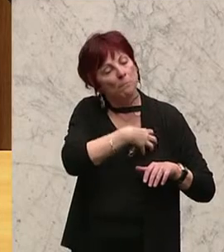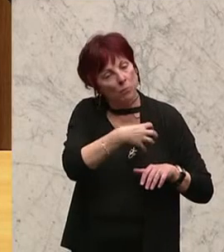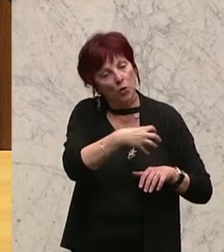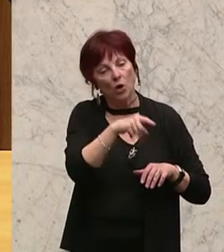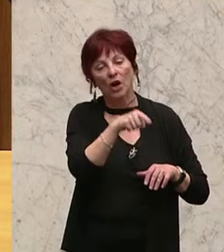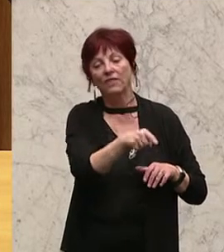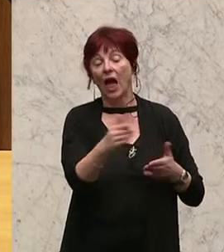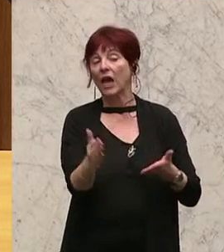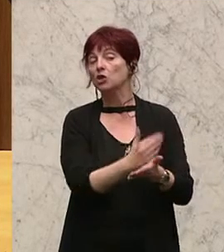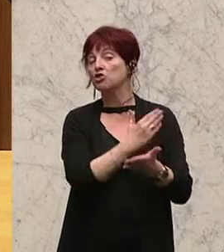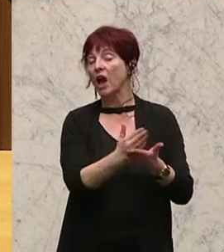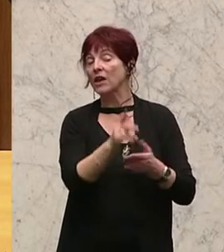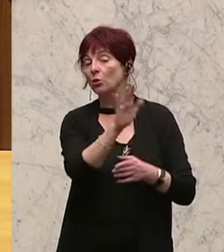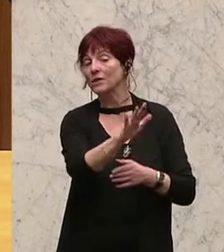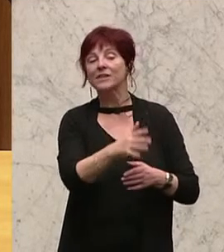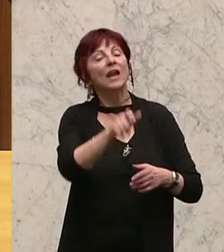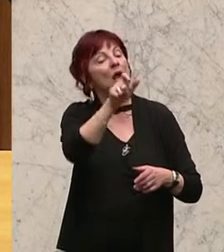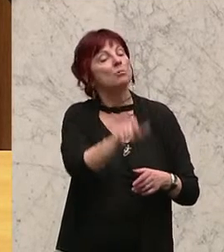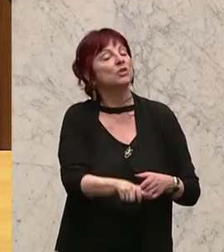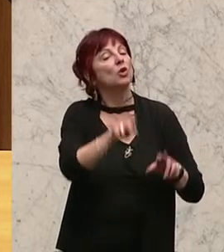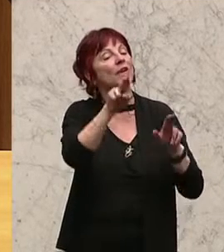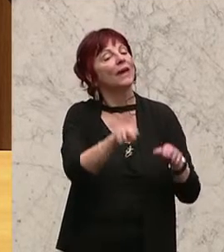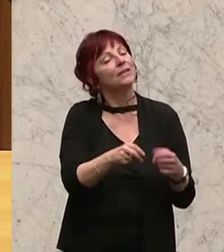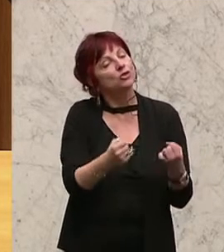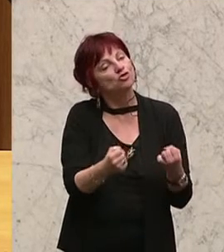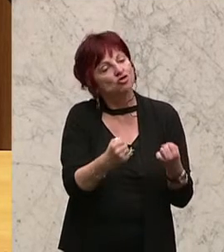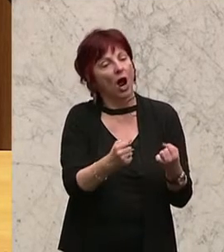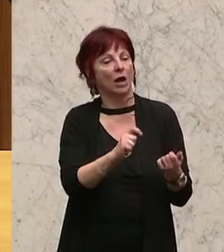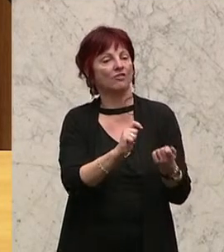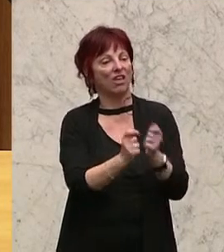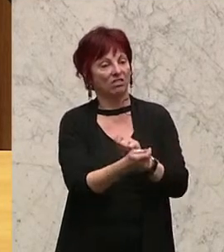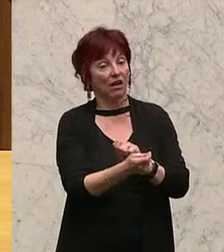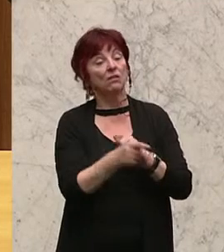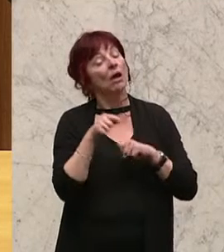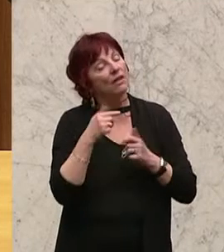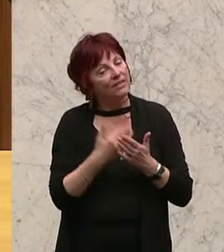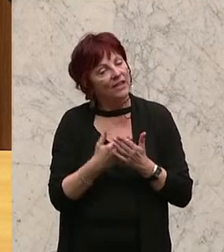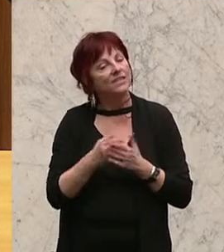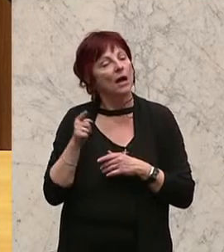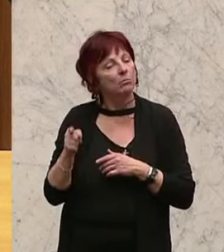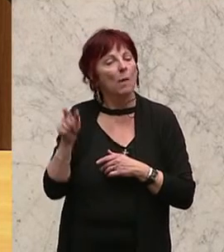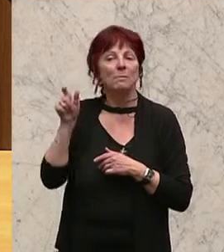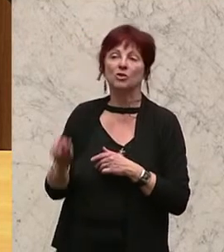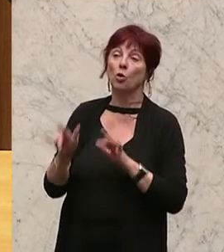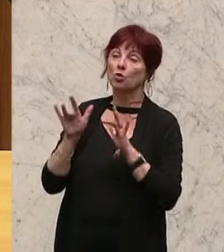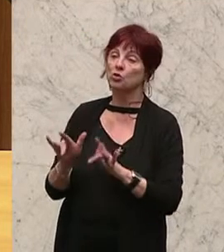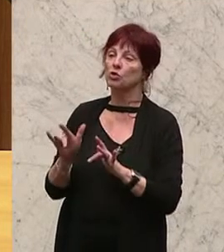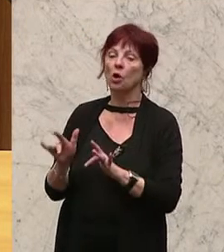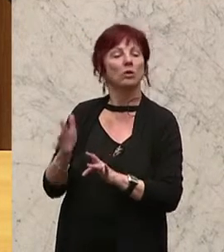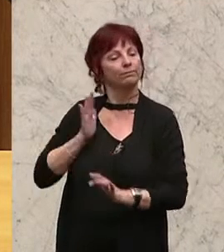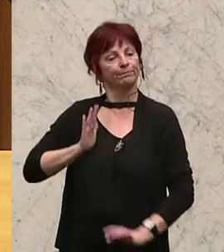eingreifende Entscheidungen getroffen werden, dann ist hier doch ein besonders hohes Maß an Integrität und